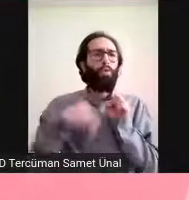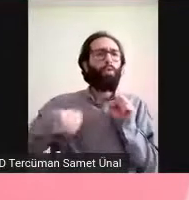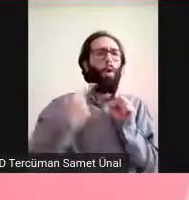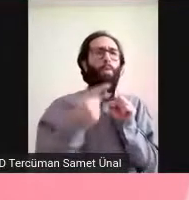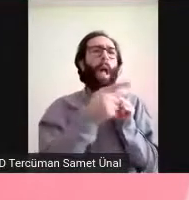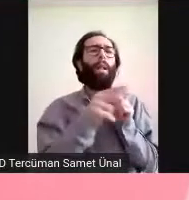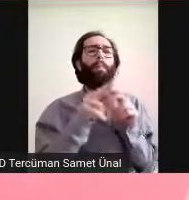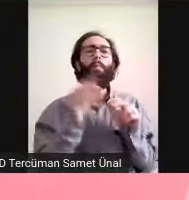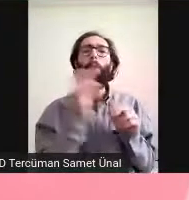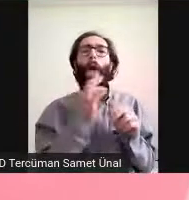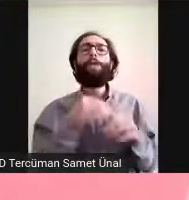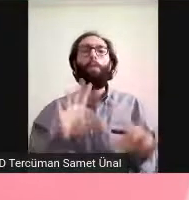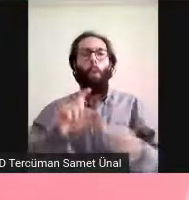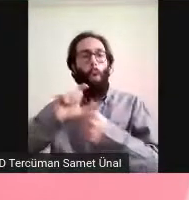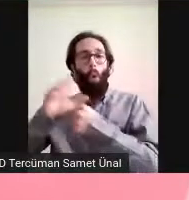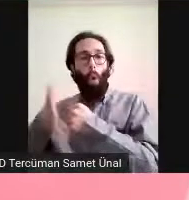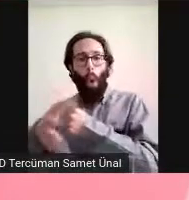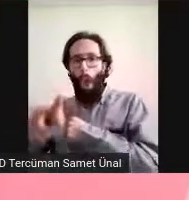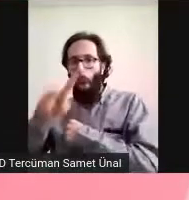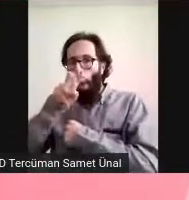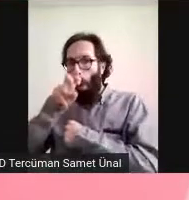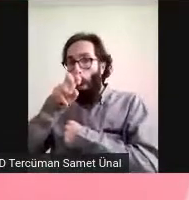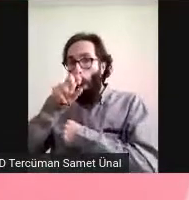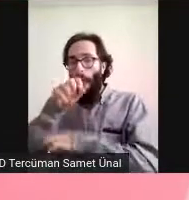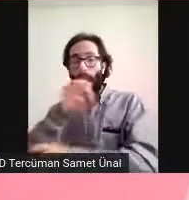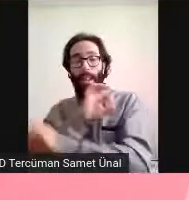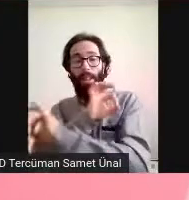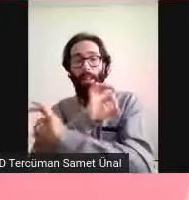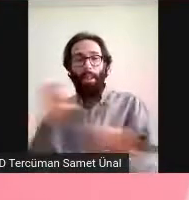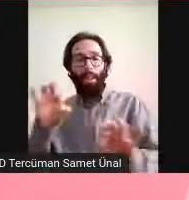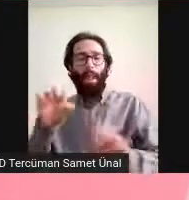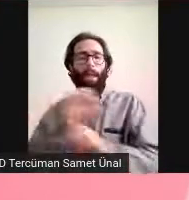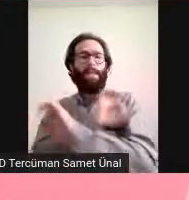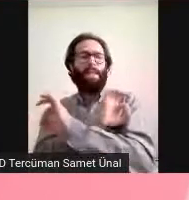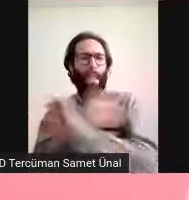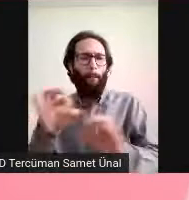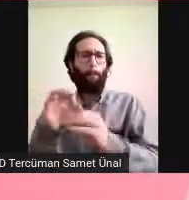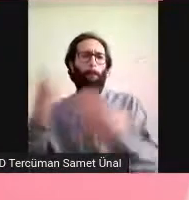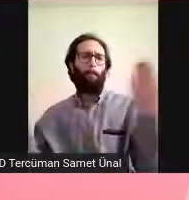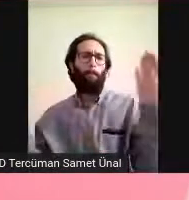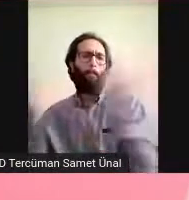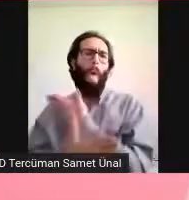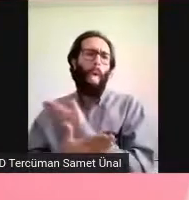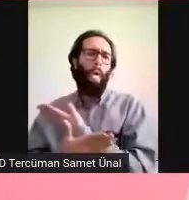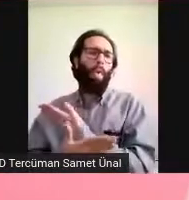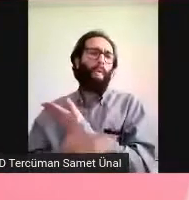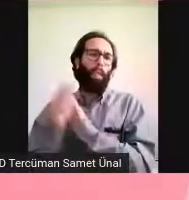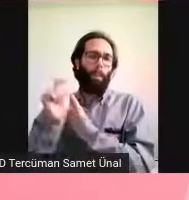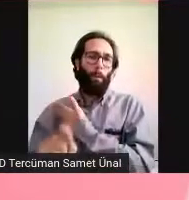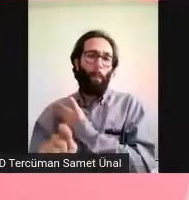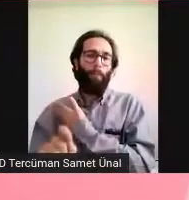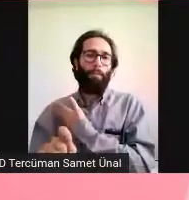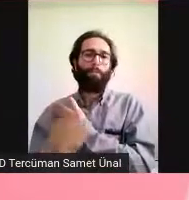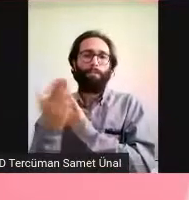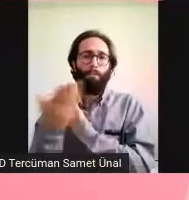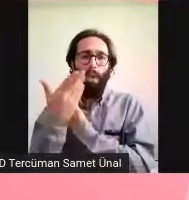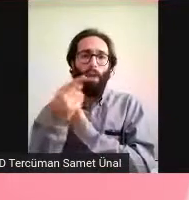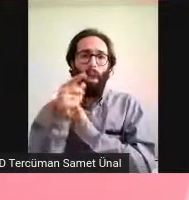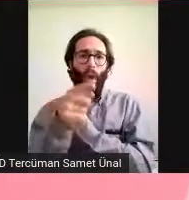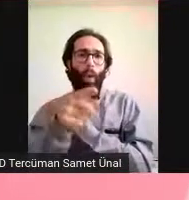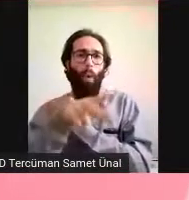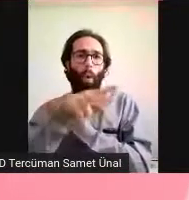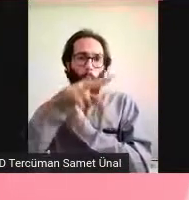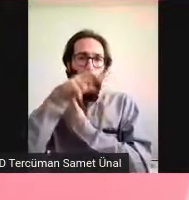ilişkilendirilen şey kemestesis denen bir şey. Bu koku duyusundan